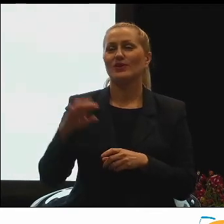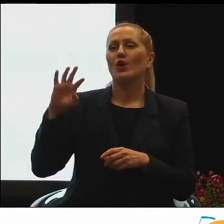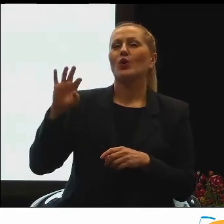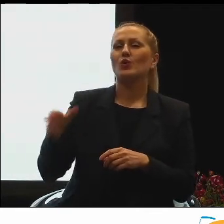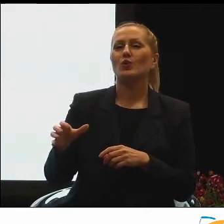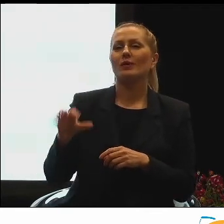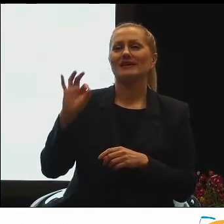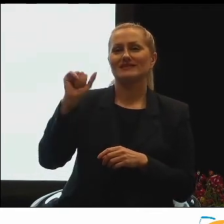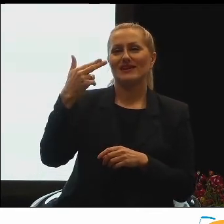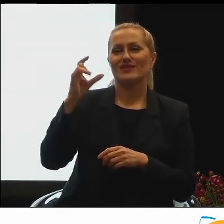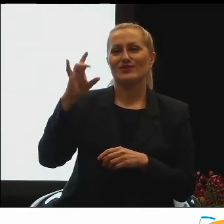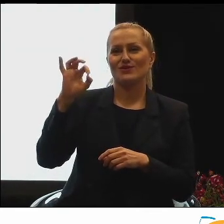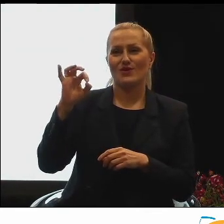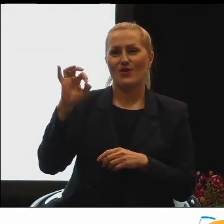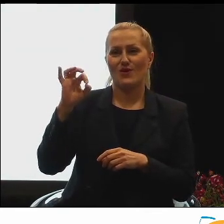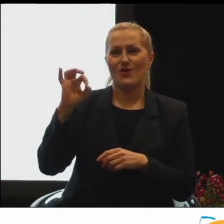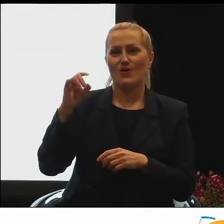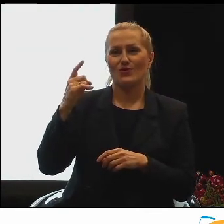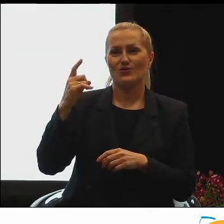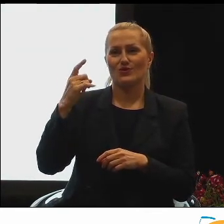Grupa San Gobell.